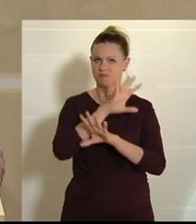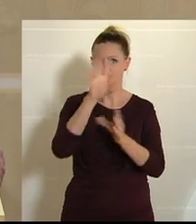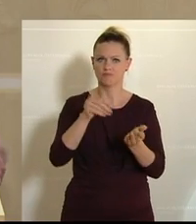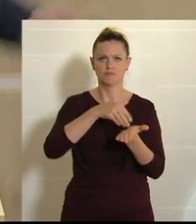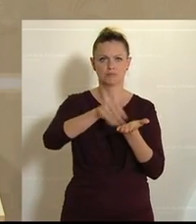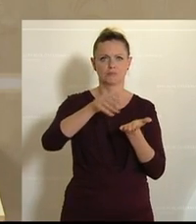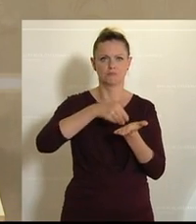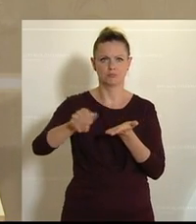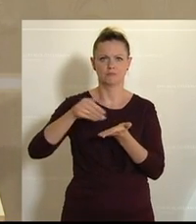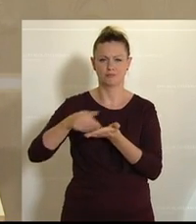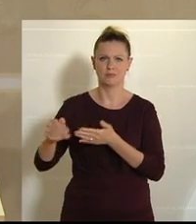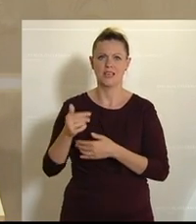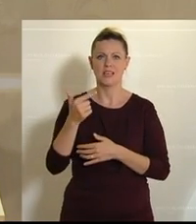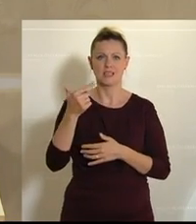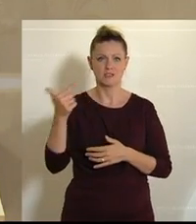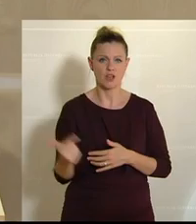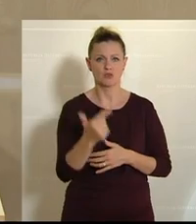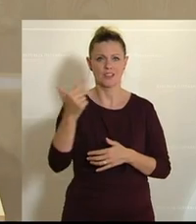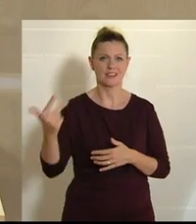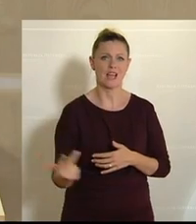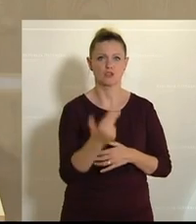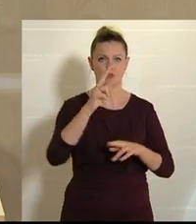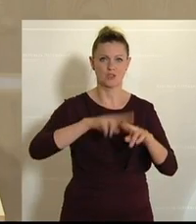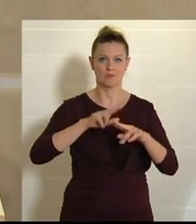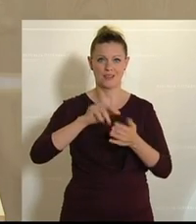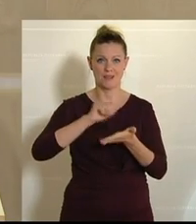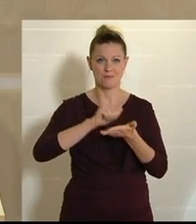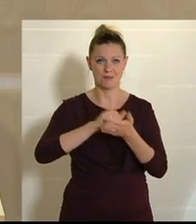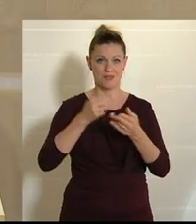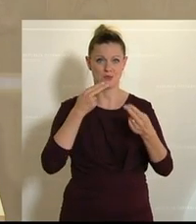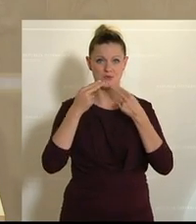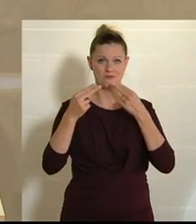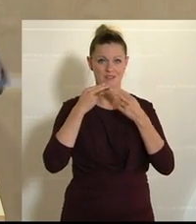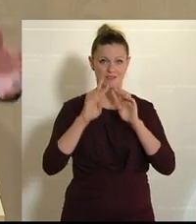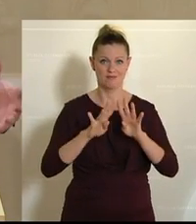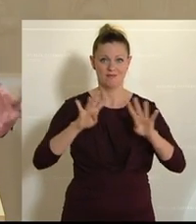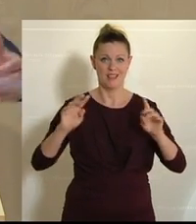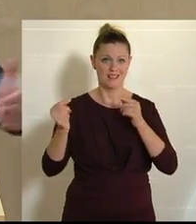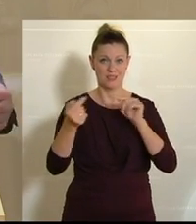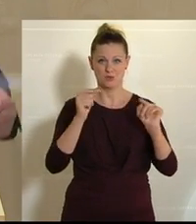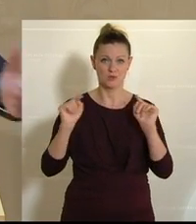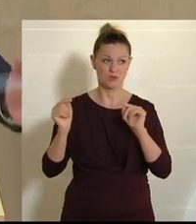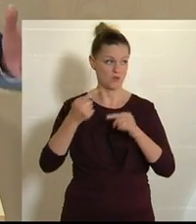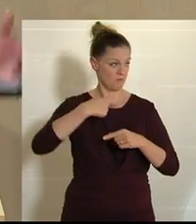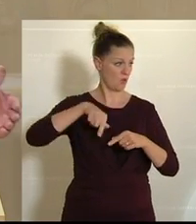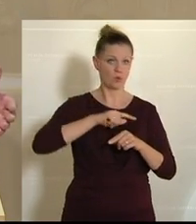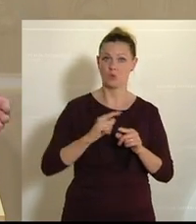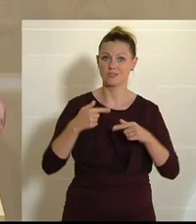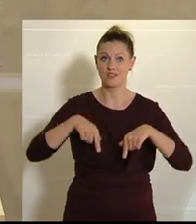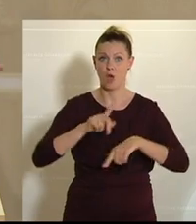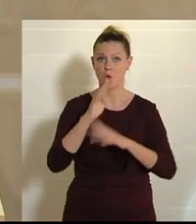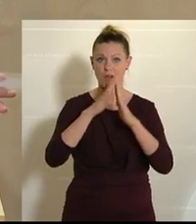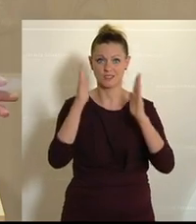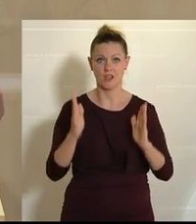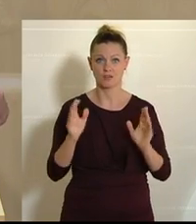abgelehnt und zwei, drei Stunden später machen Sie Pressekonferenzen und stellen sich nicht der Diskussion mit uns hier im Hohen Haus.